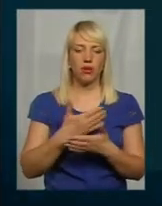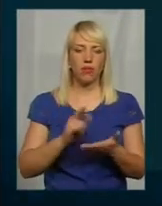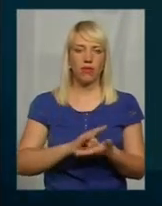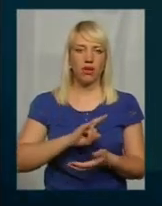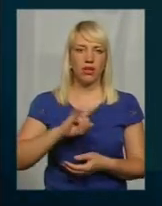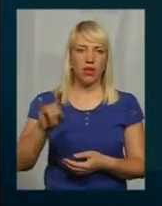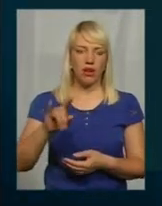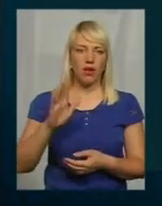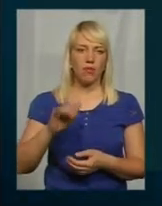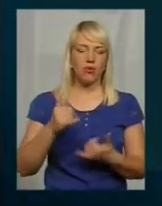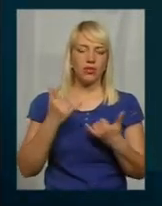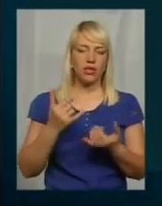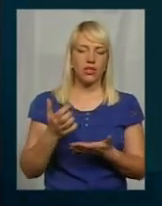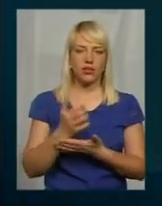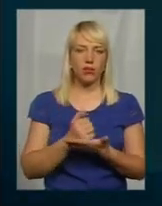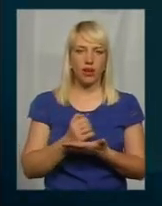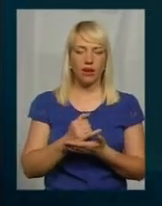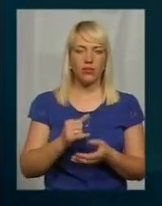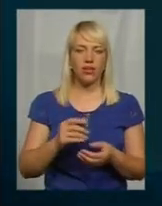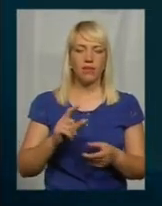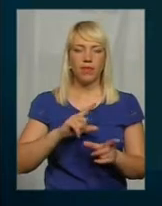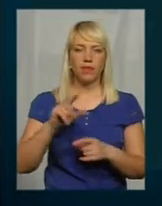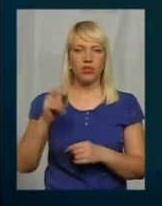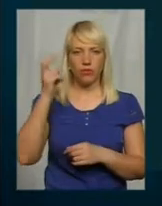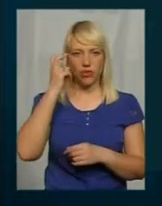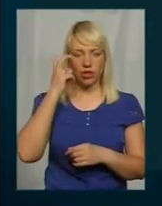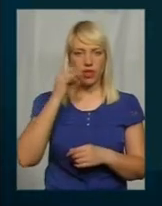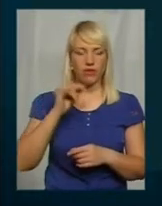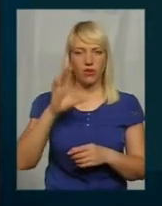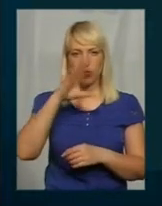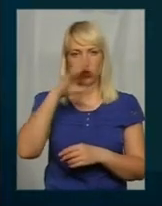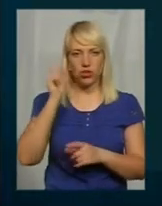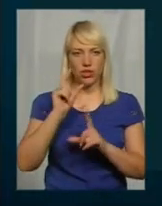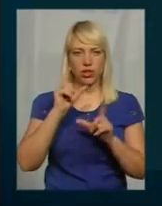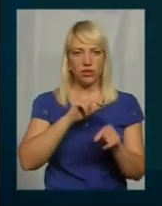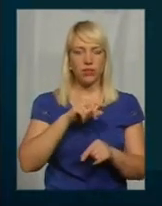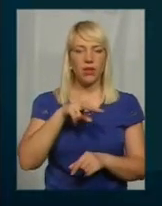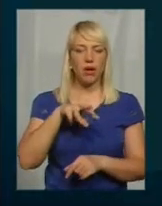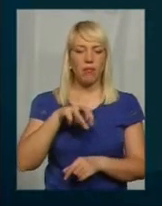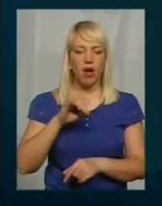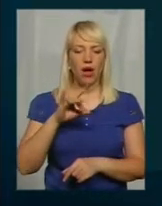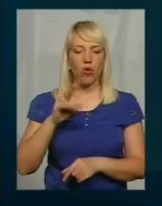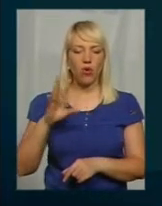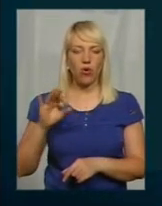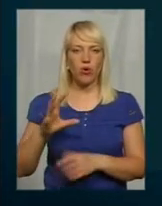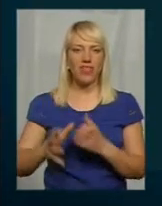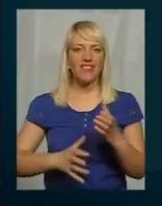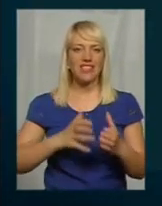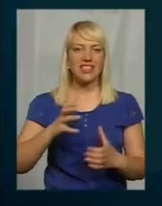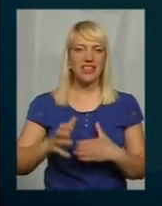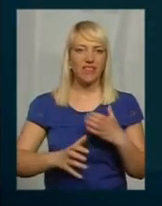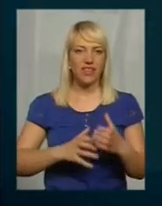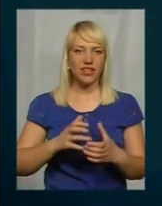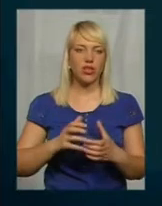зараз збираємося, виїжджаємо в Київ, вночі вилітаємо в Марокко на всесвітній гімназіад у складі національної